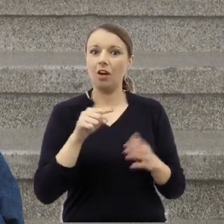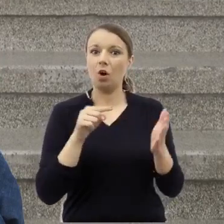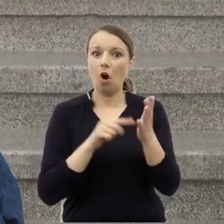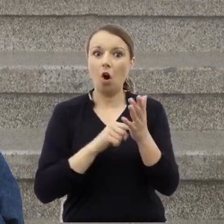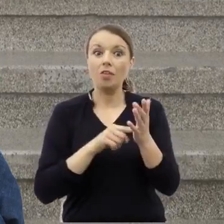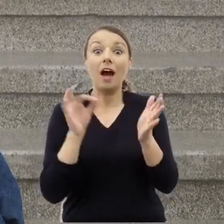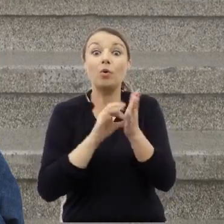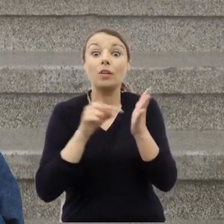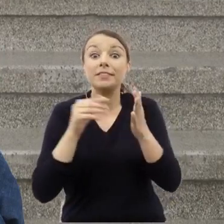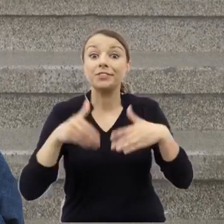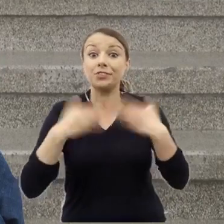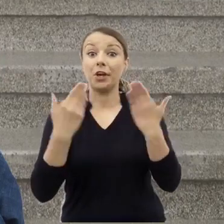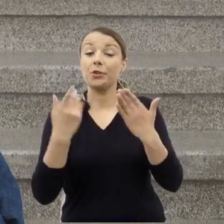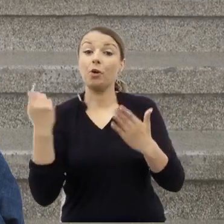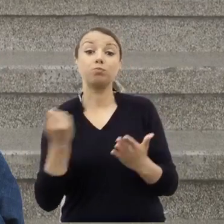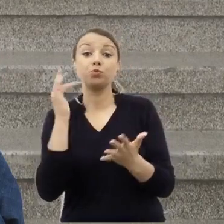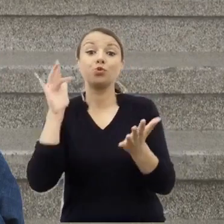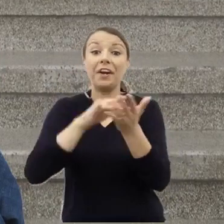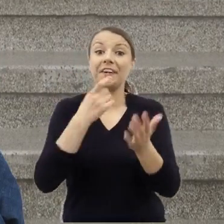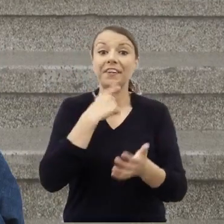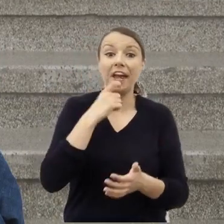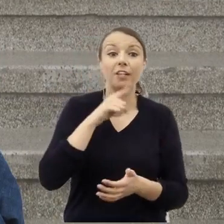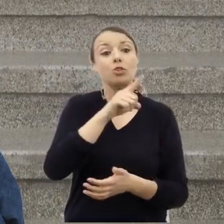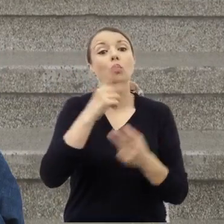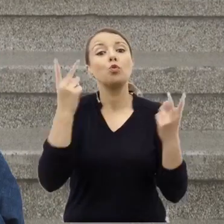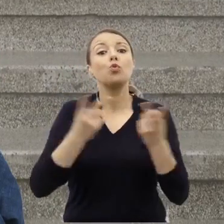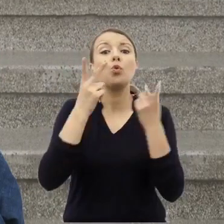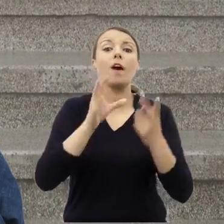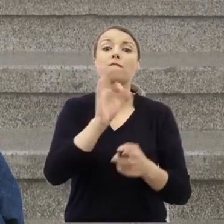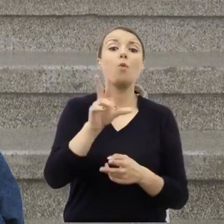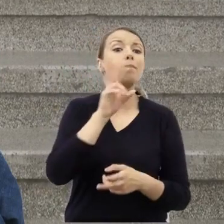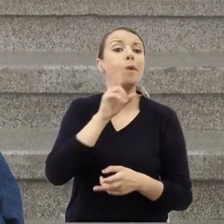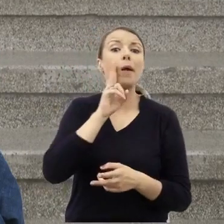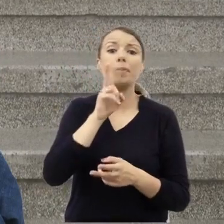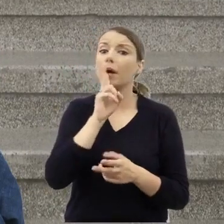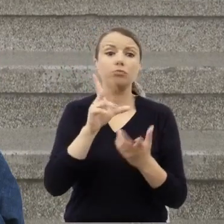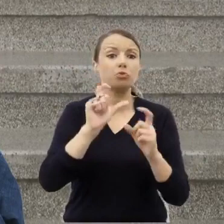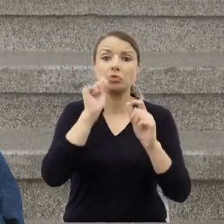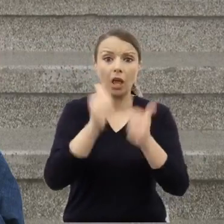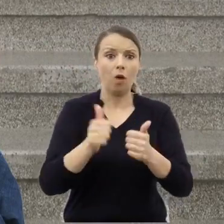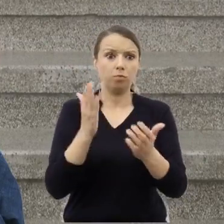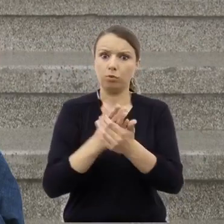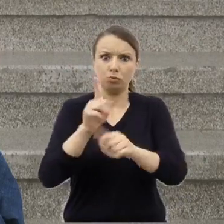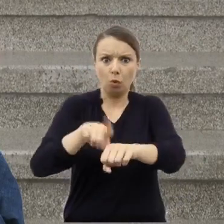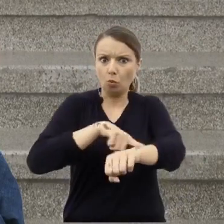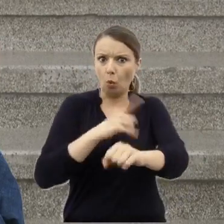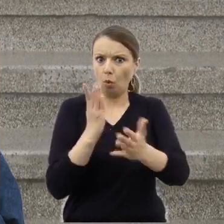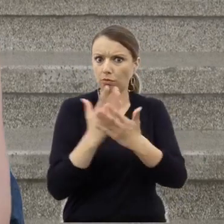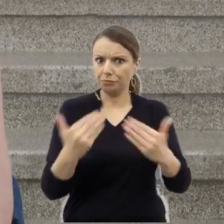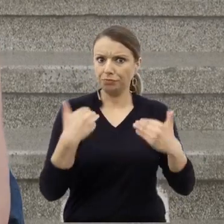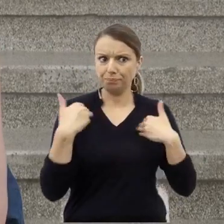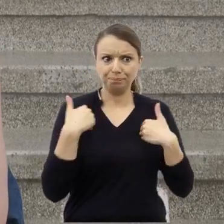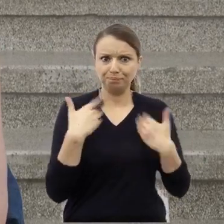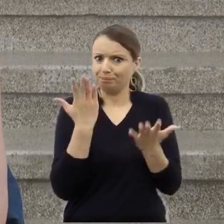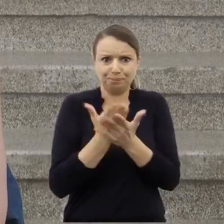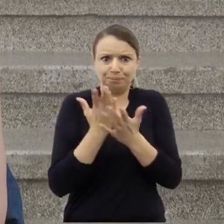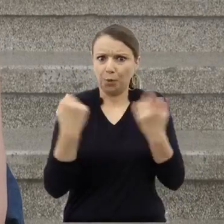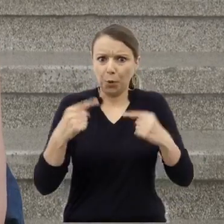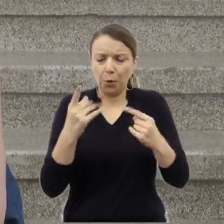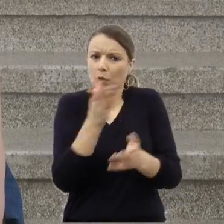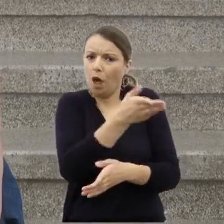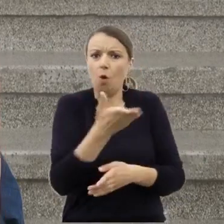szukać śladów swojej matki, która nie żyła już od dawna. Wraz z jego bratem zginęła w Treblince.